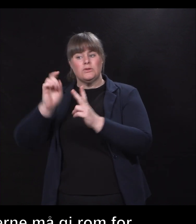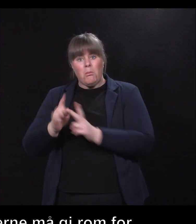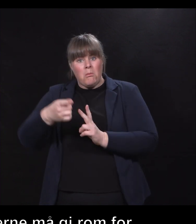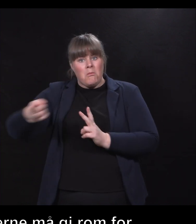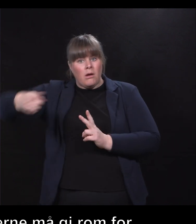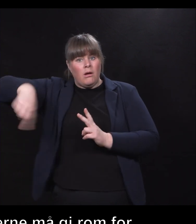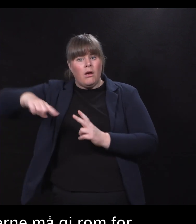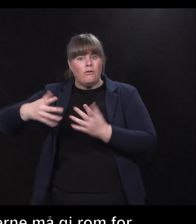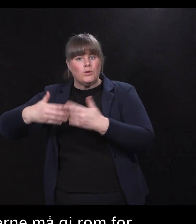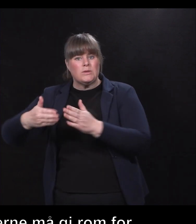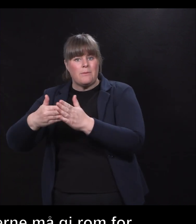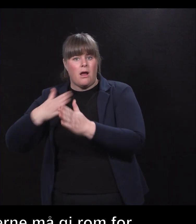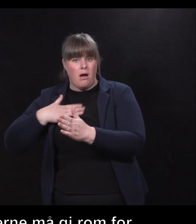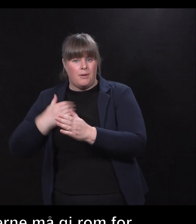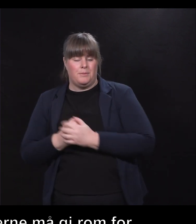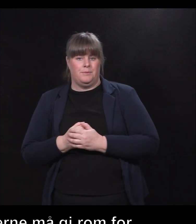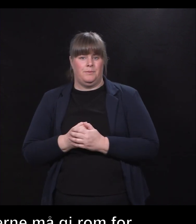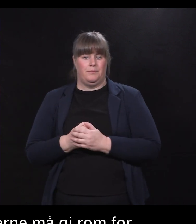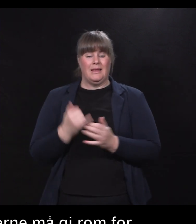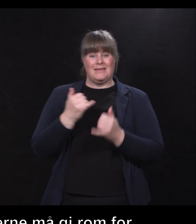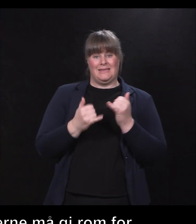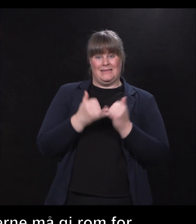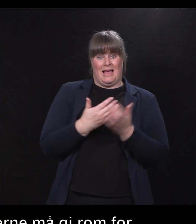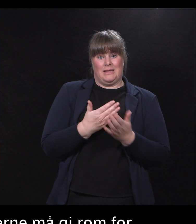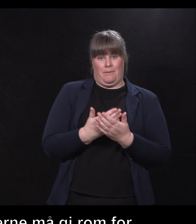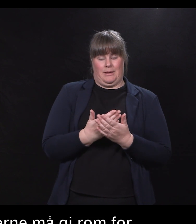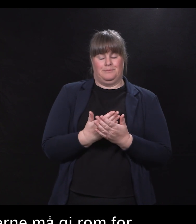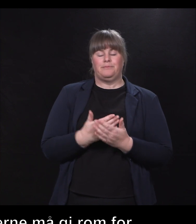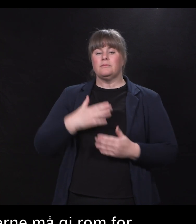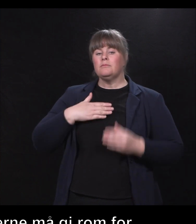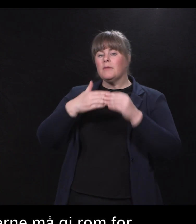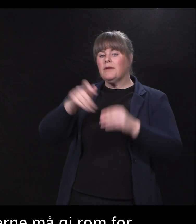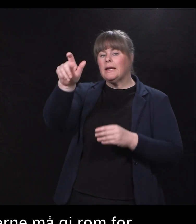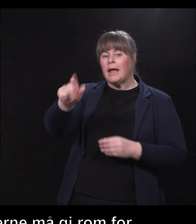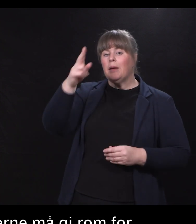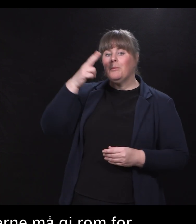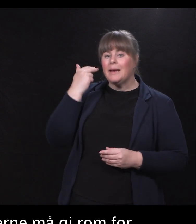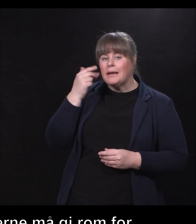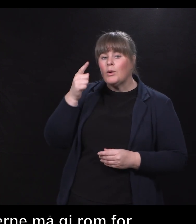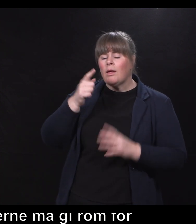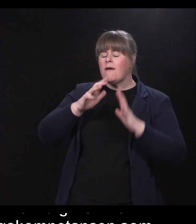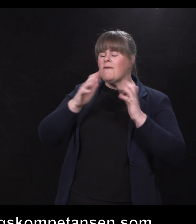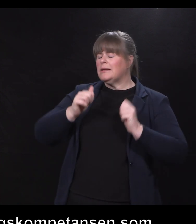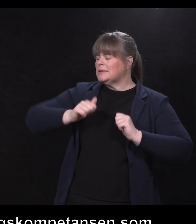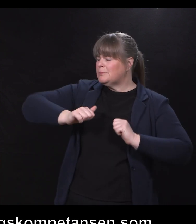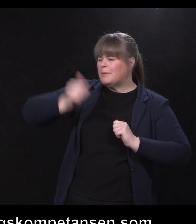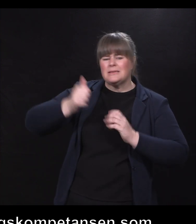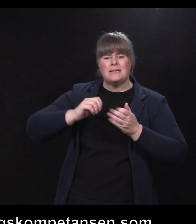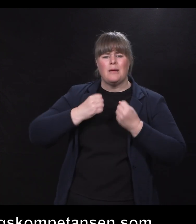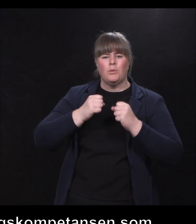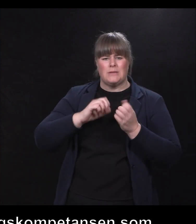Helt for slutt, siste eksempel. En blind vennin av meg er verdens beste prosjektleder, fordi hun